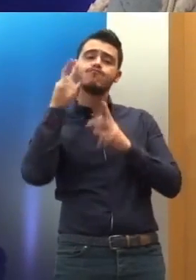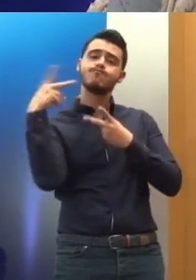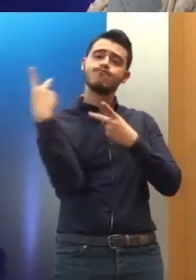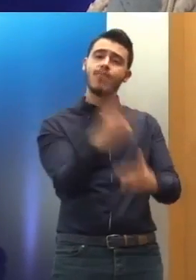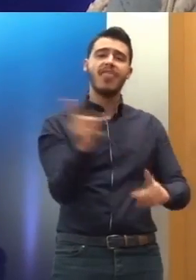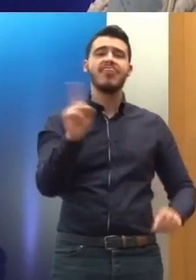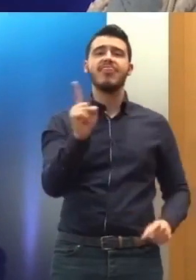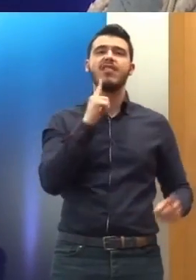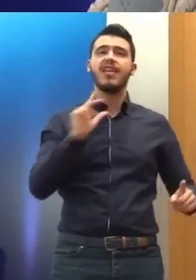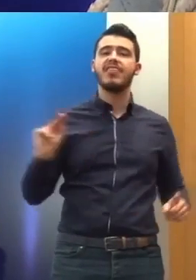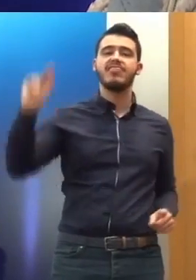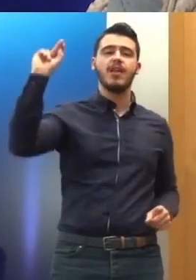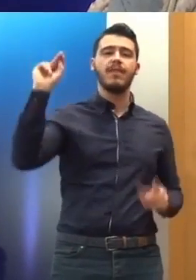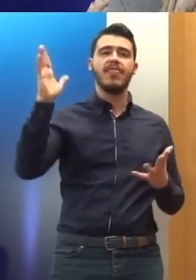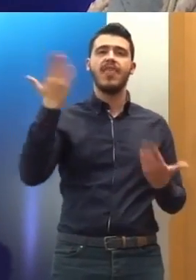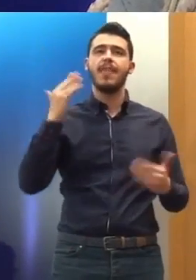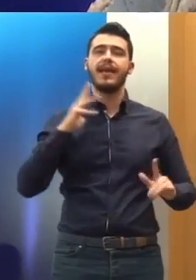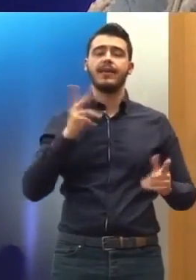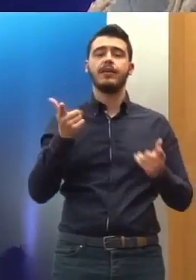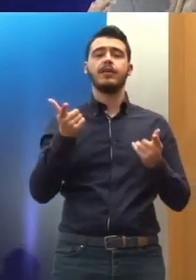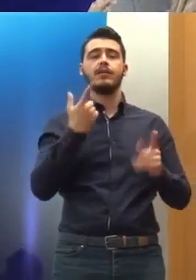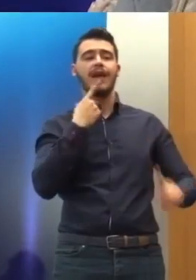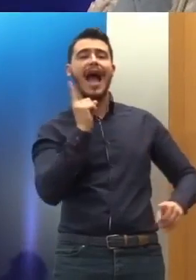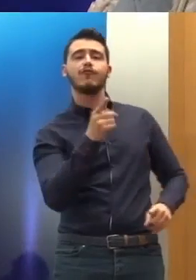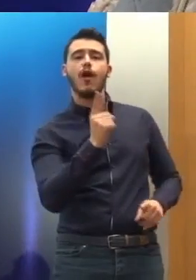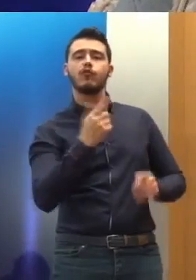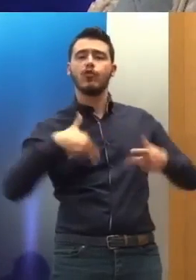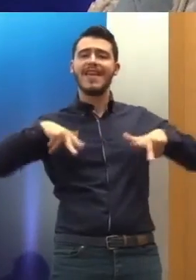δεσμεύονται κανονικά, δεν παίρνουν οδηγίες από τις κυβερνήσεις τους.